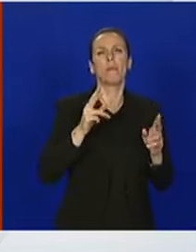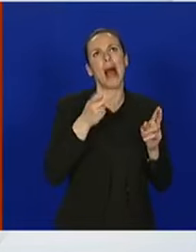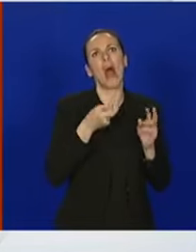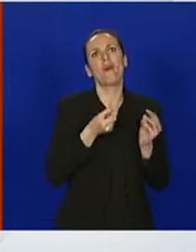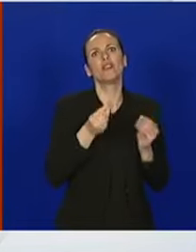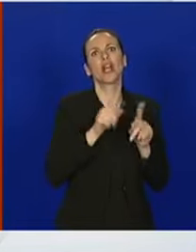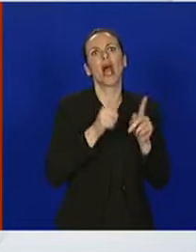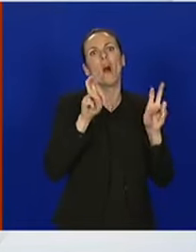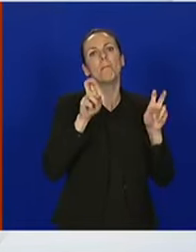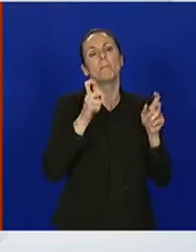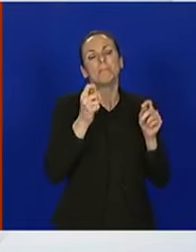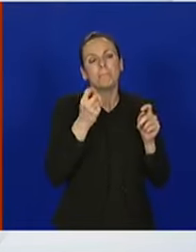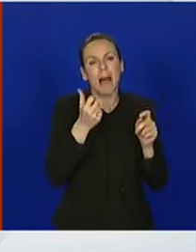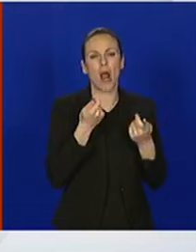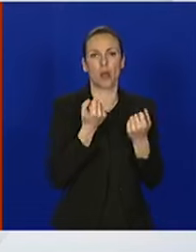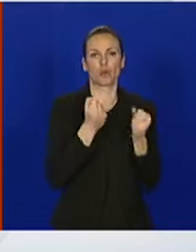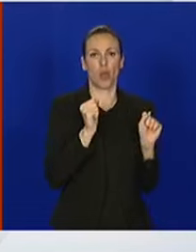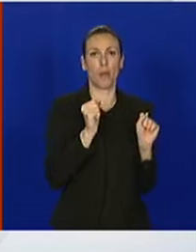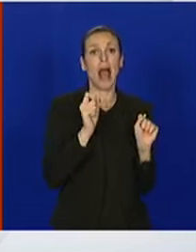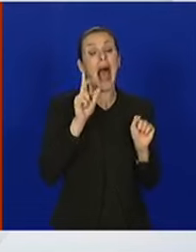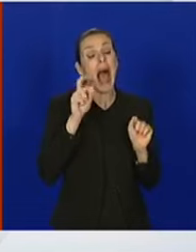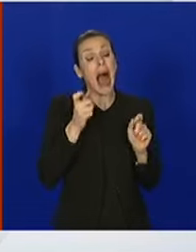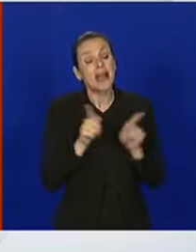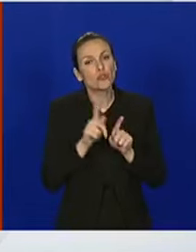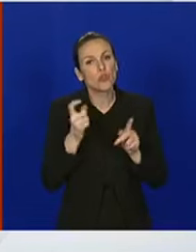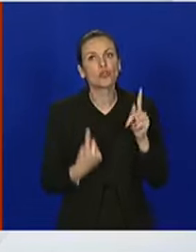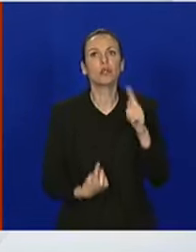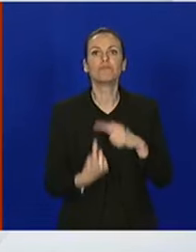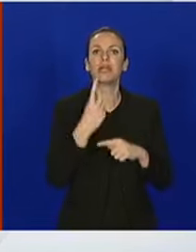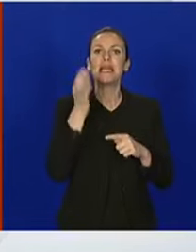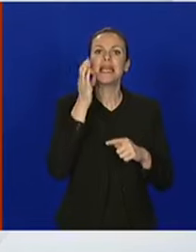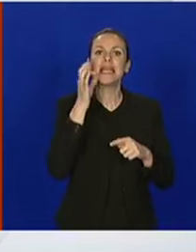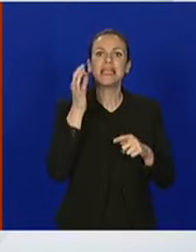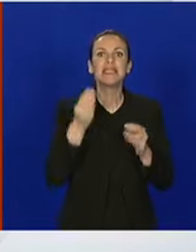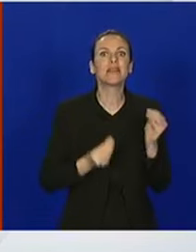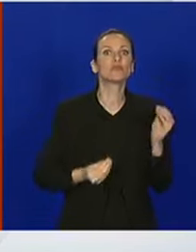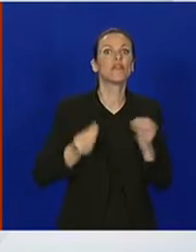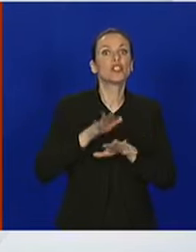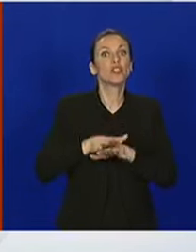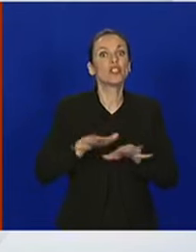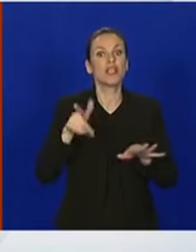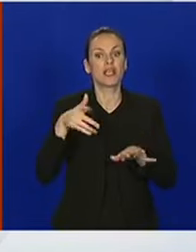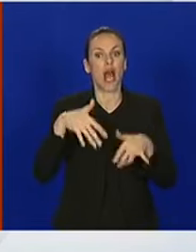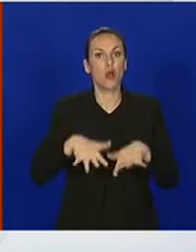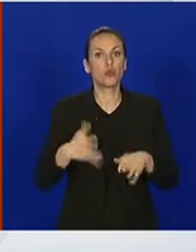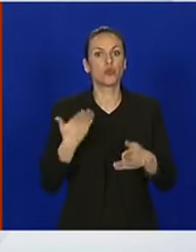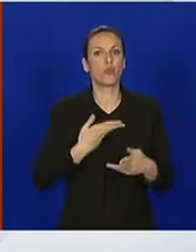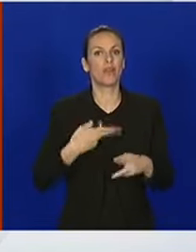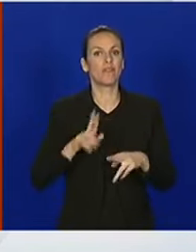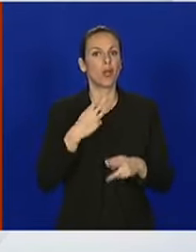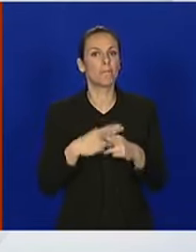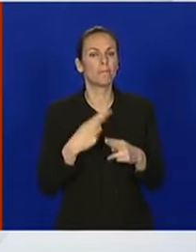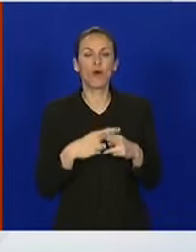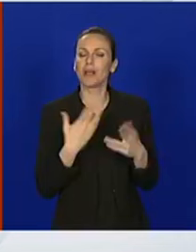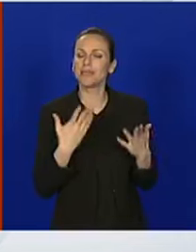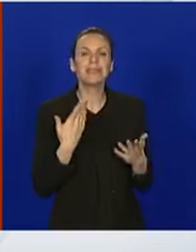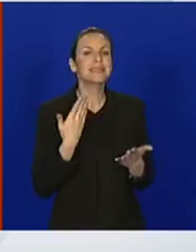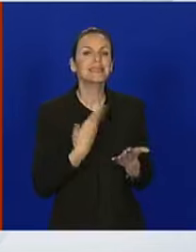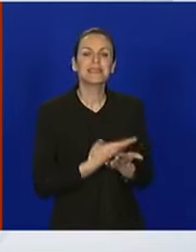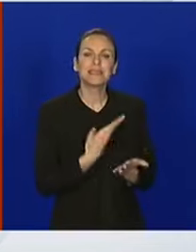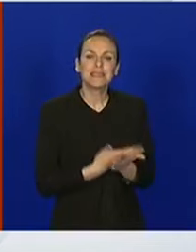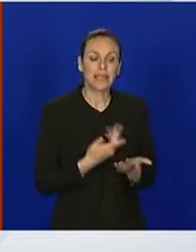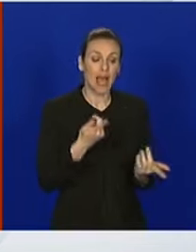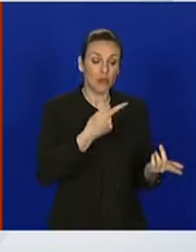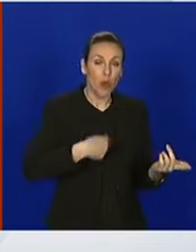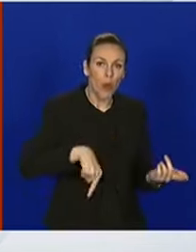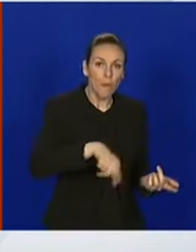druge, može se povećati rizik širenja virusa među stanovništom. I zato, s jedne strane,